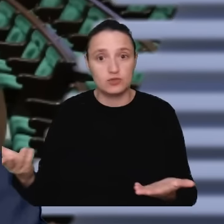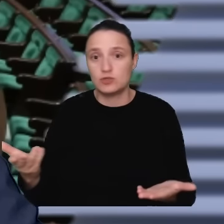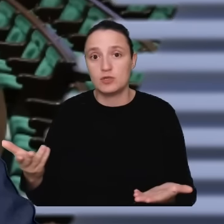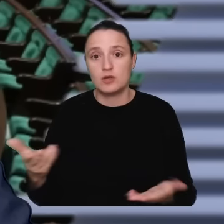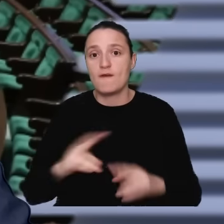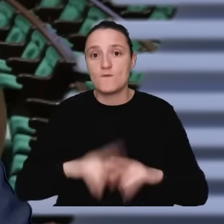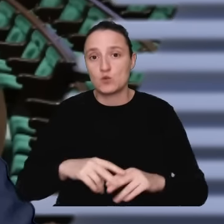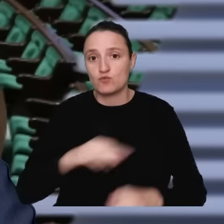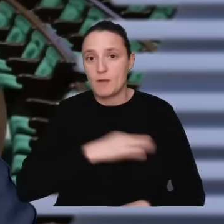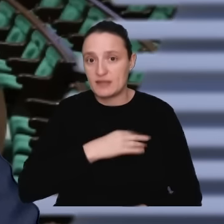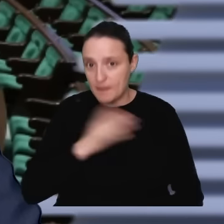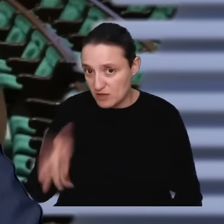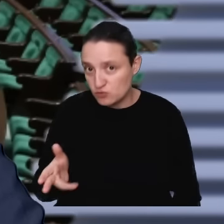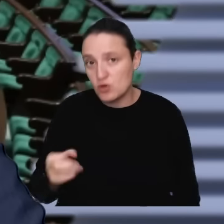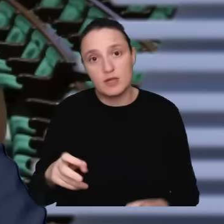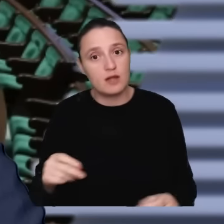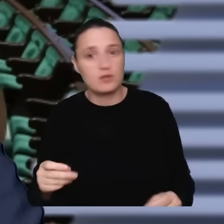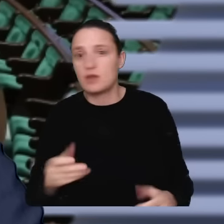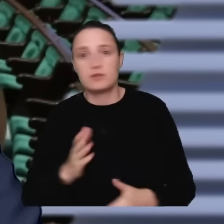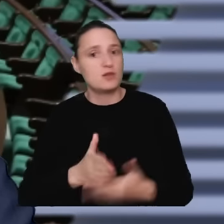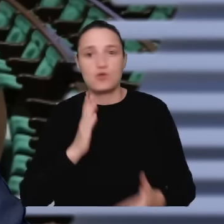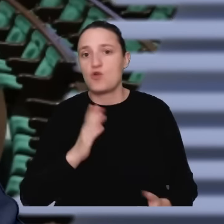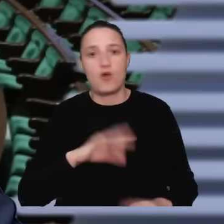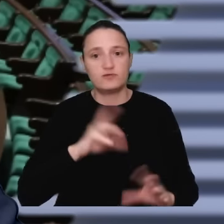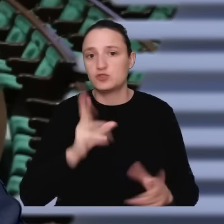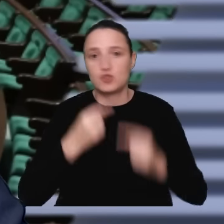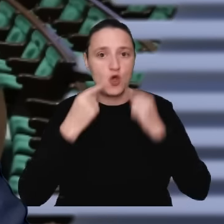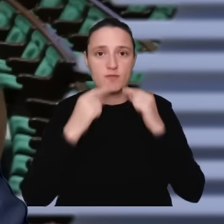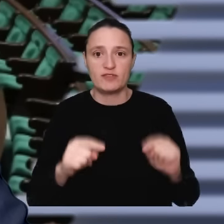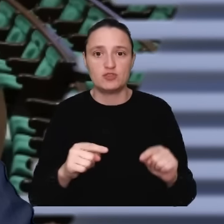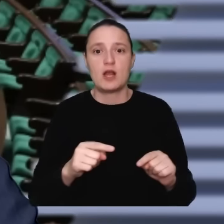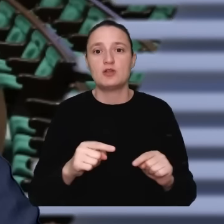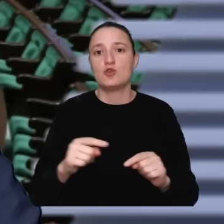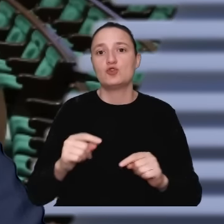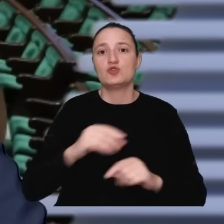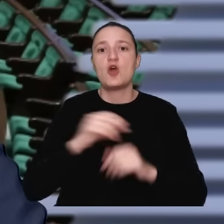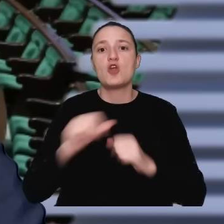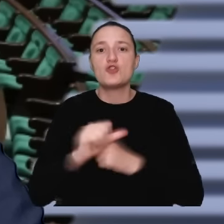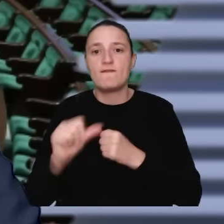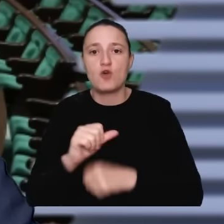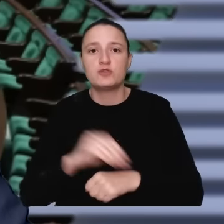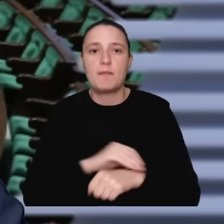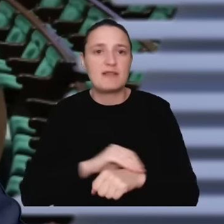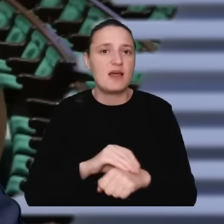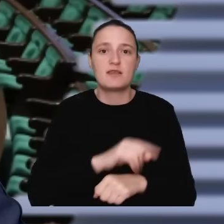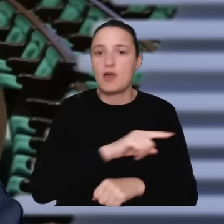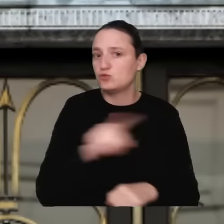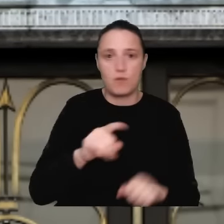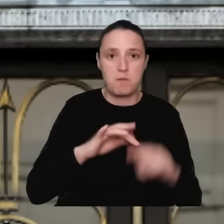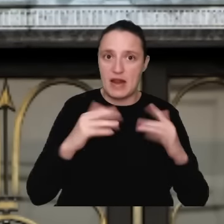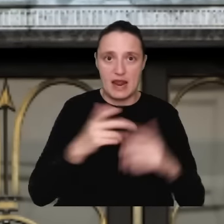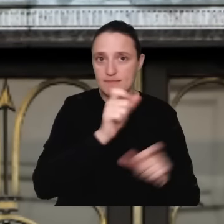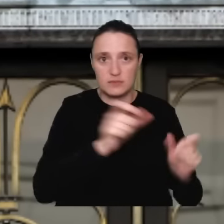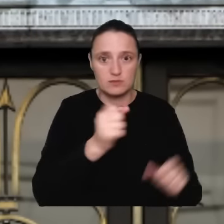partii? Czy wyłącznie tutaj ten ciężar całej odpowiedzialności za to, żeby zebrać materiał dowodowy spoczywa na was, na parlamentarzystach? No, z tym